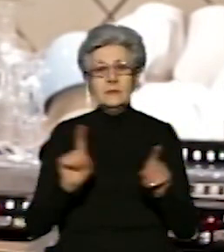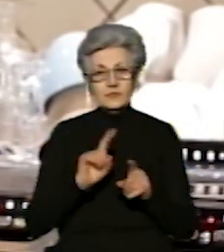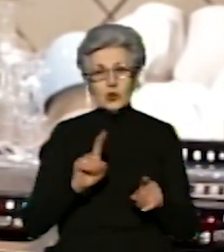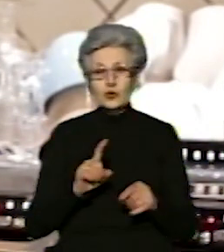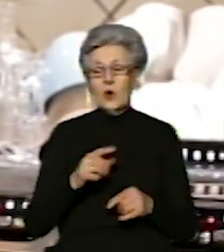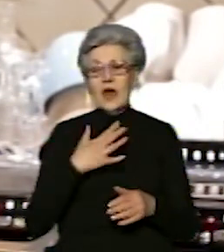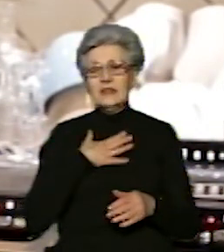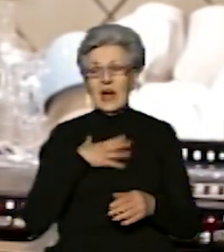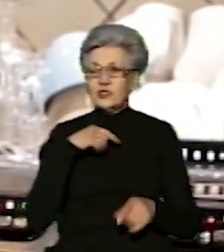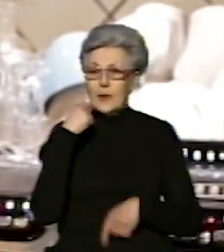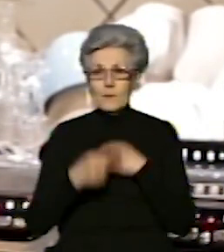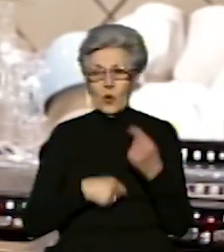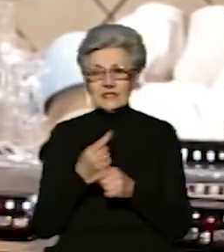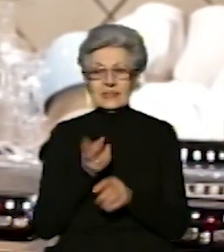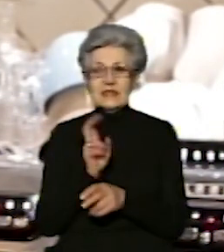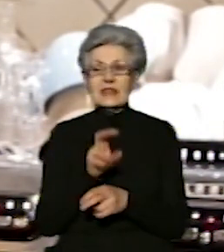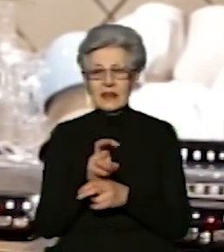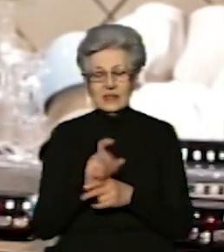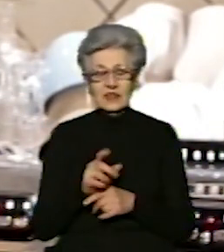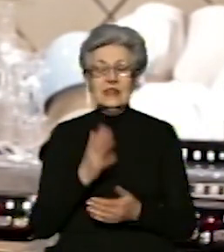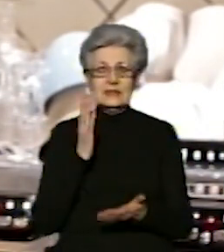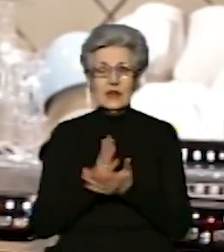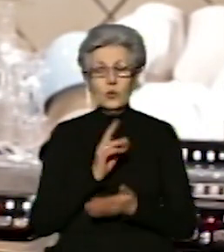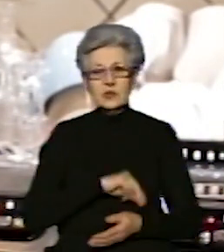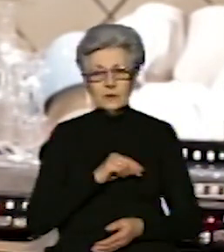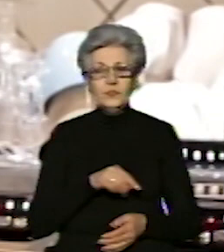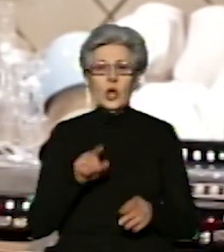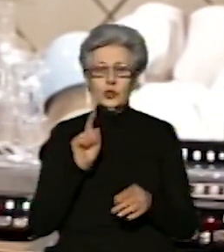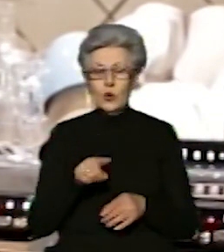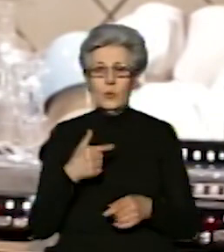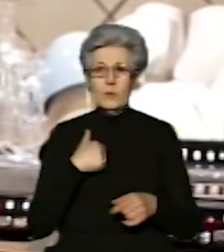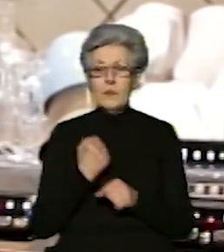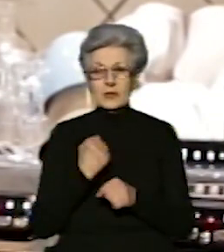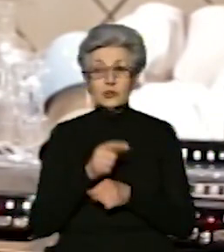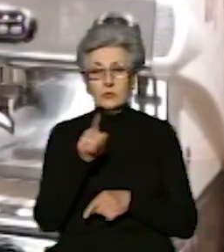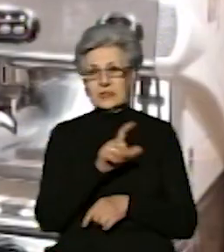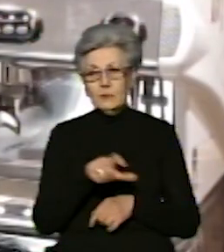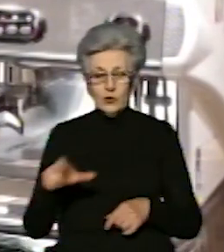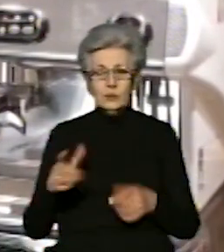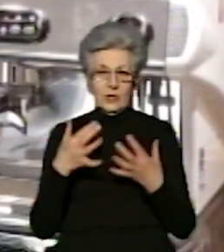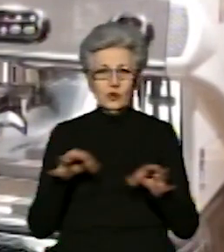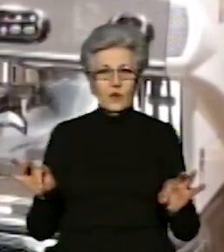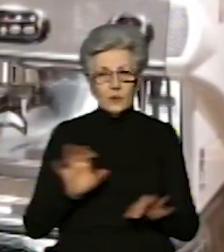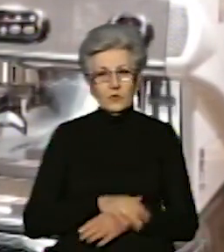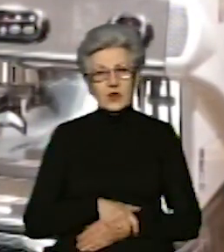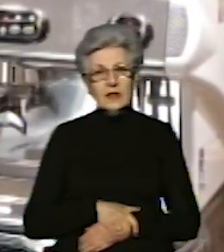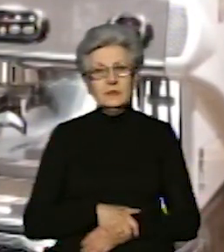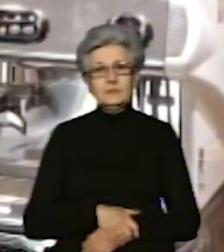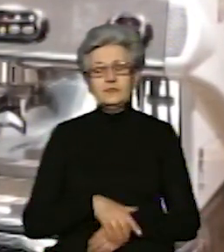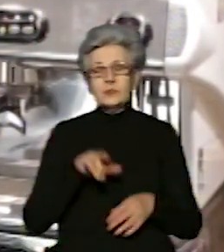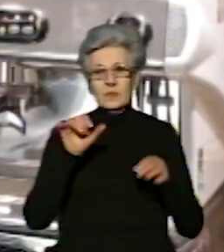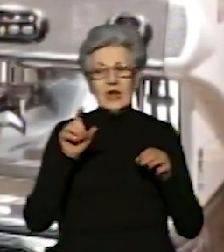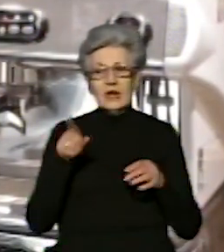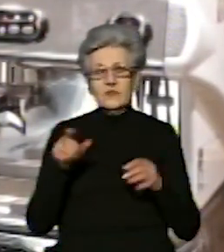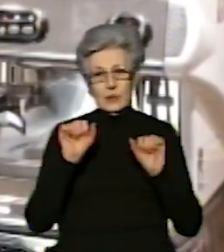клієнти, на жаль, не знаходяться на роботі, тому працюємо тільки з тими, хто відчинені. Будемо дивитись вже по тому,